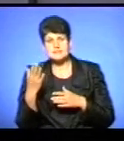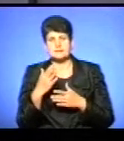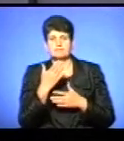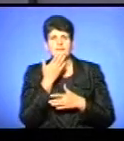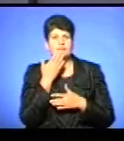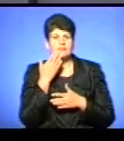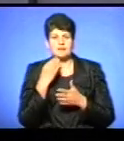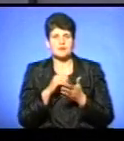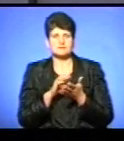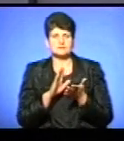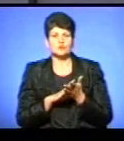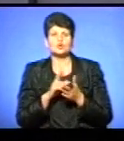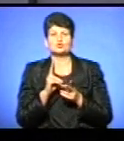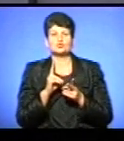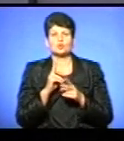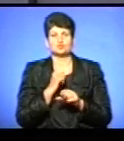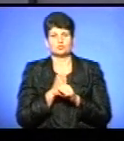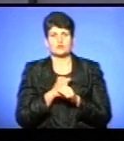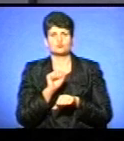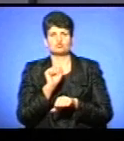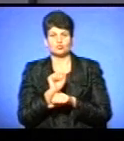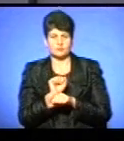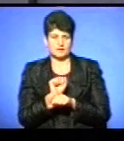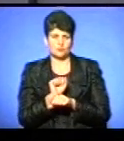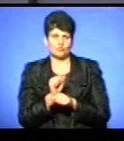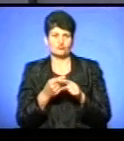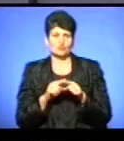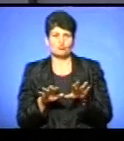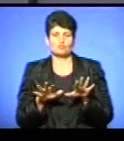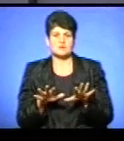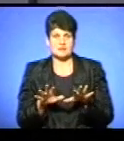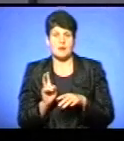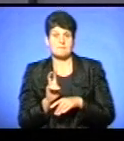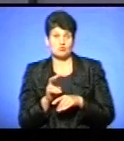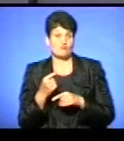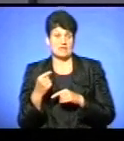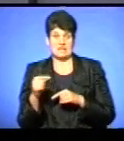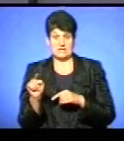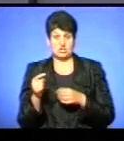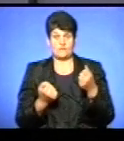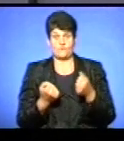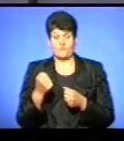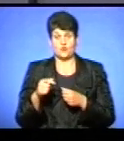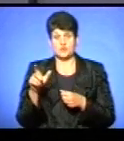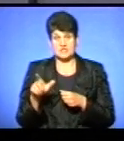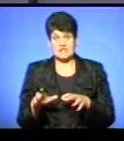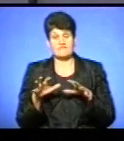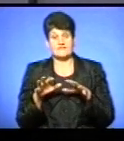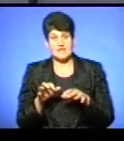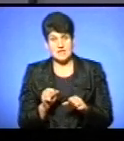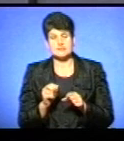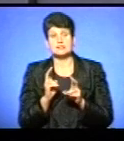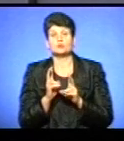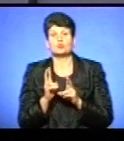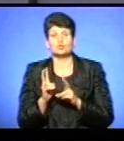зафіксовано, хто саме здійснив зупинку чи стоянку в цьому місті, а прийшов інший водій, чи там власник, кому